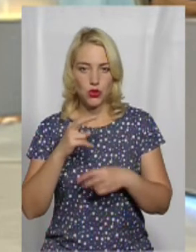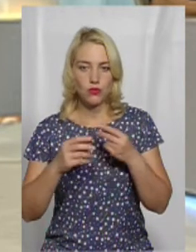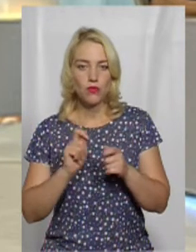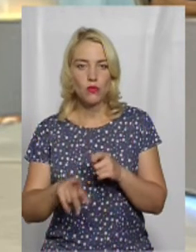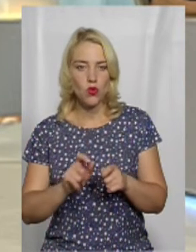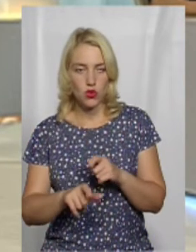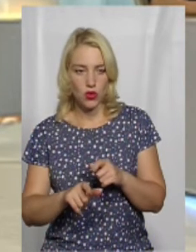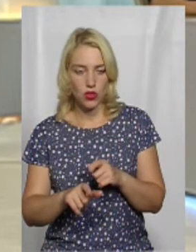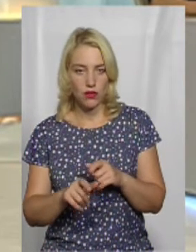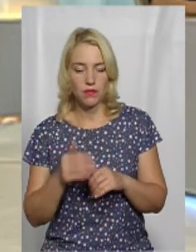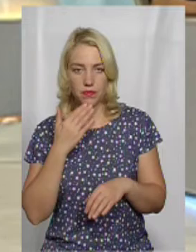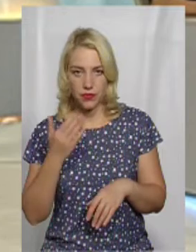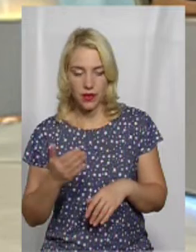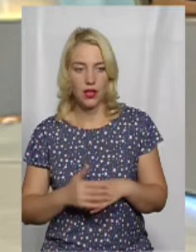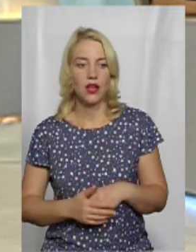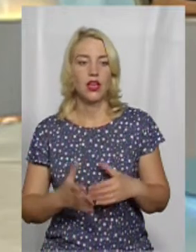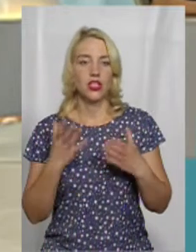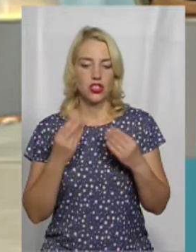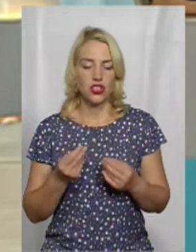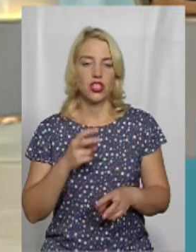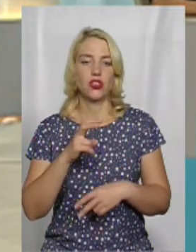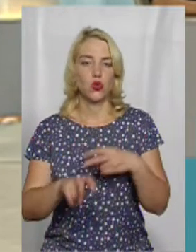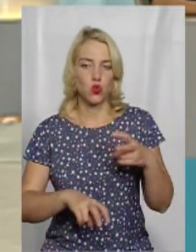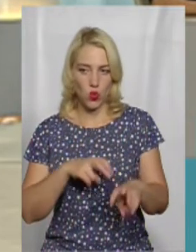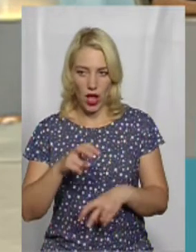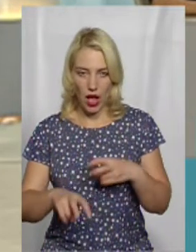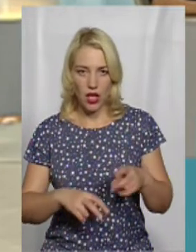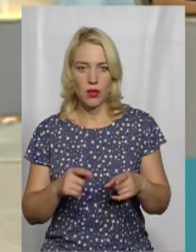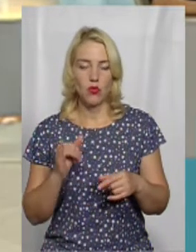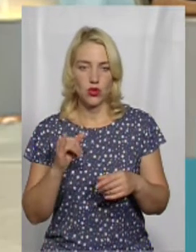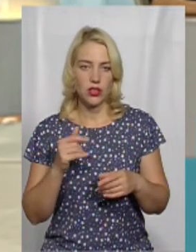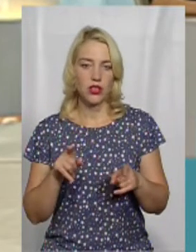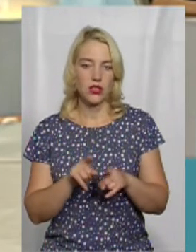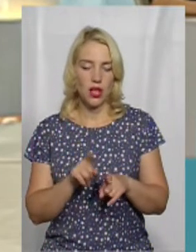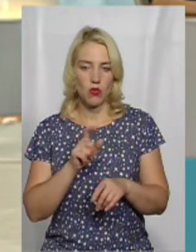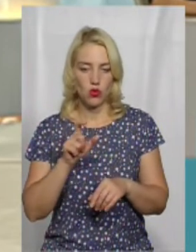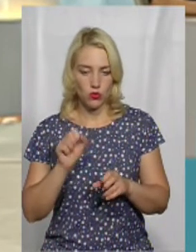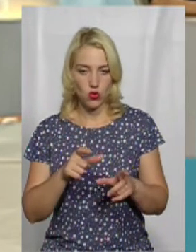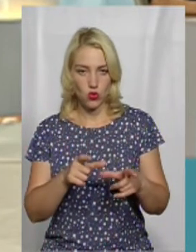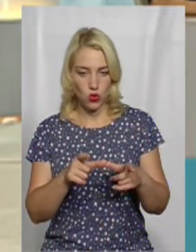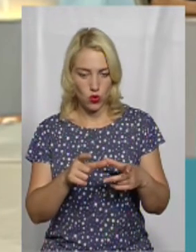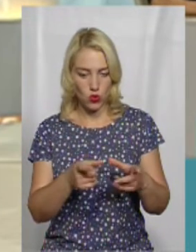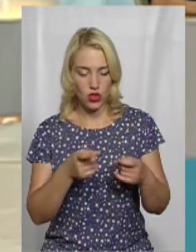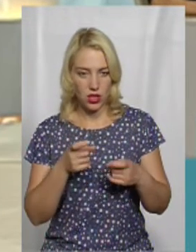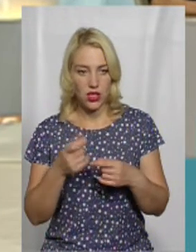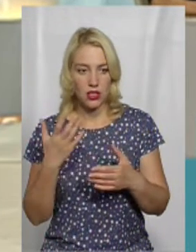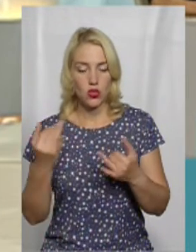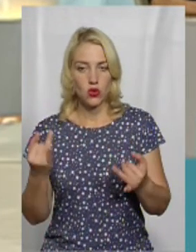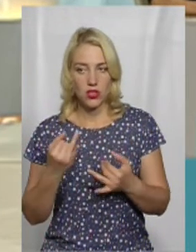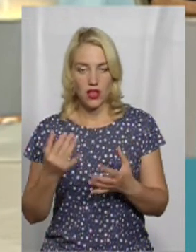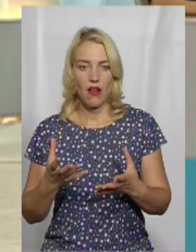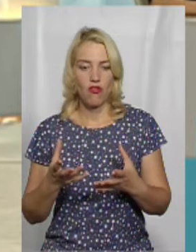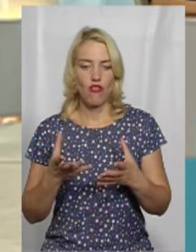тих людей, які вам допоможуть? ще шукаємо, ще шукаємо, ще так само люди можуть долучатись. Реально, якщо їм цікаво все-таки вплинути на